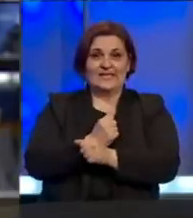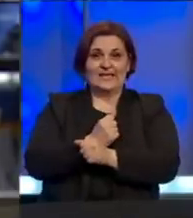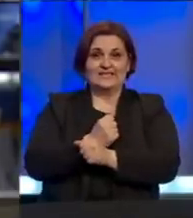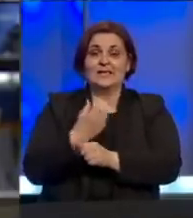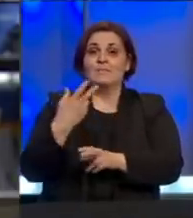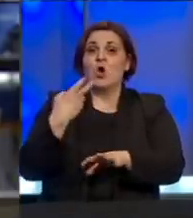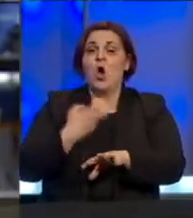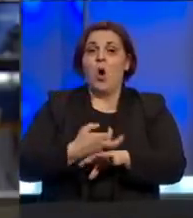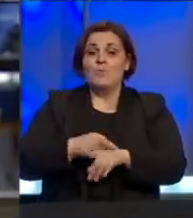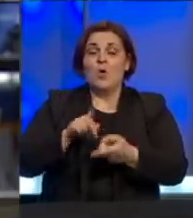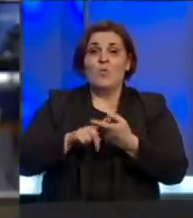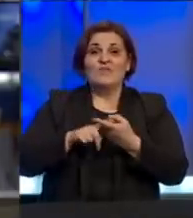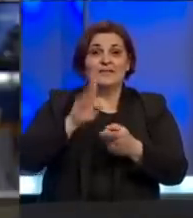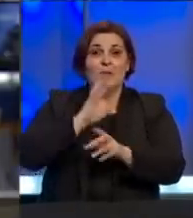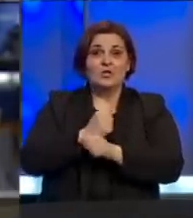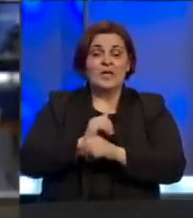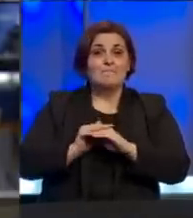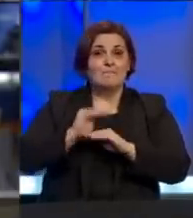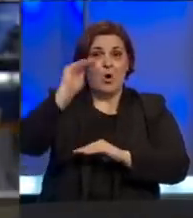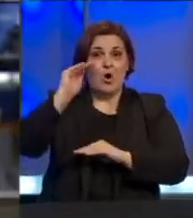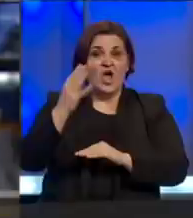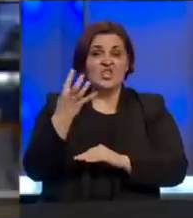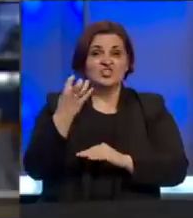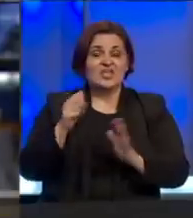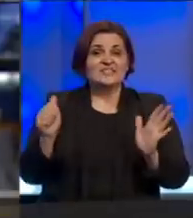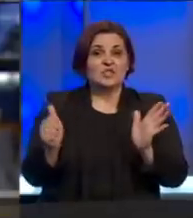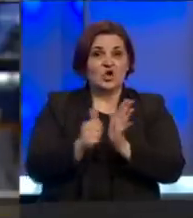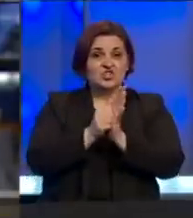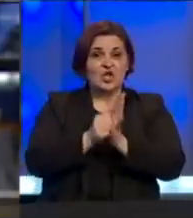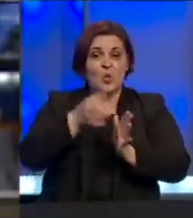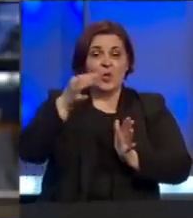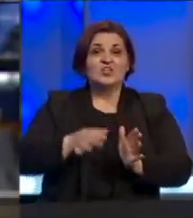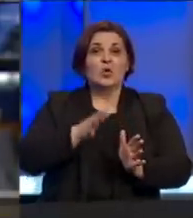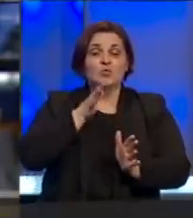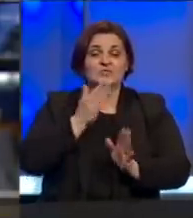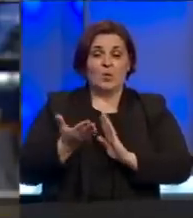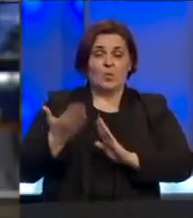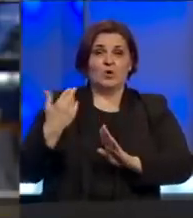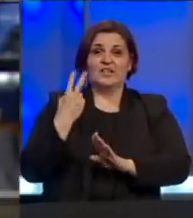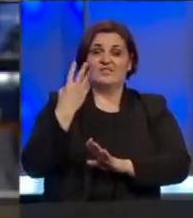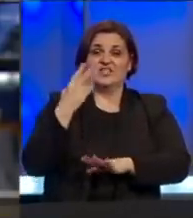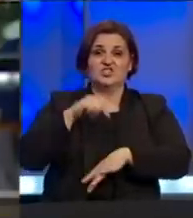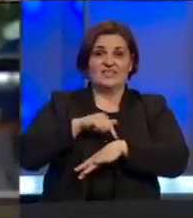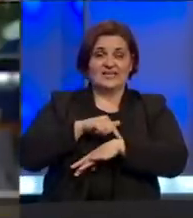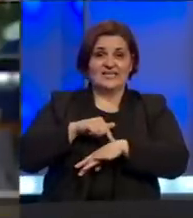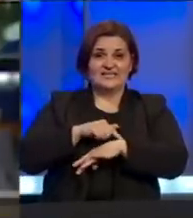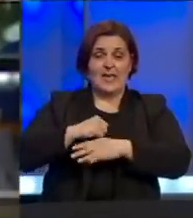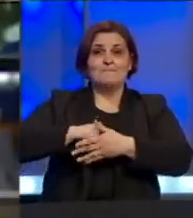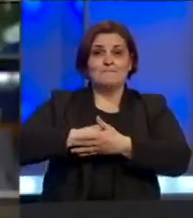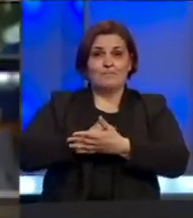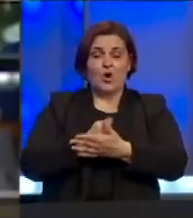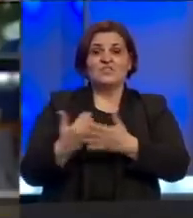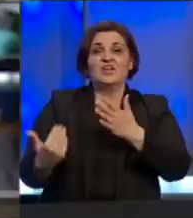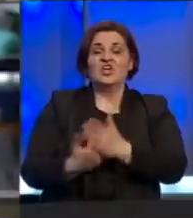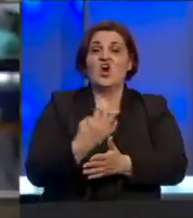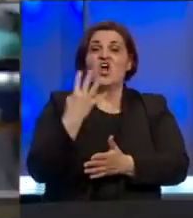Broj oboljelih u Federaciji BiH povećan je na 416. U kantonu Sarajevo u protekla 24 sata potvrđena su